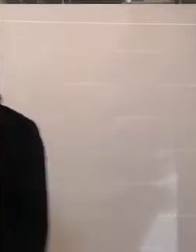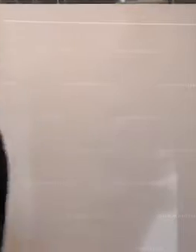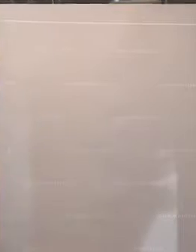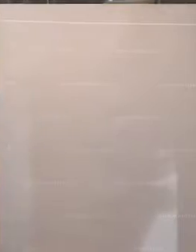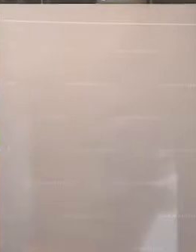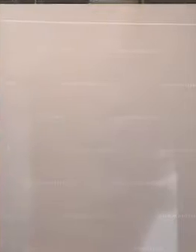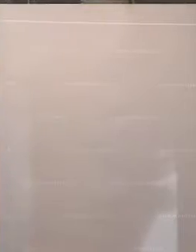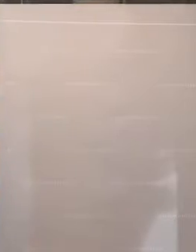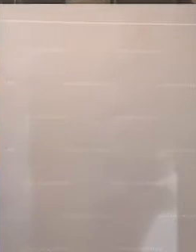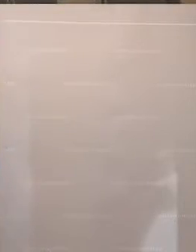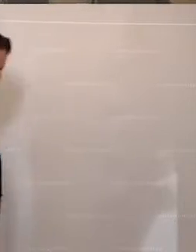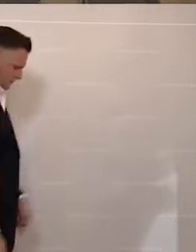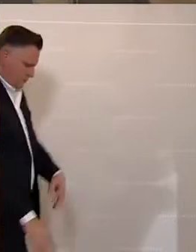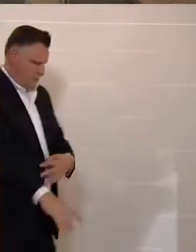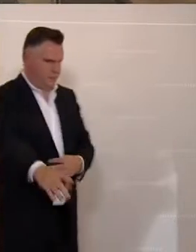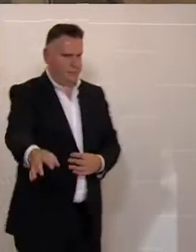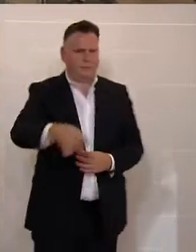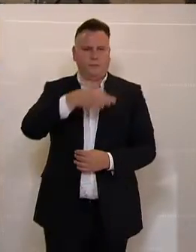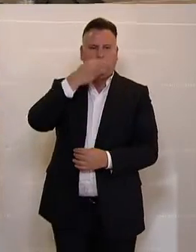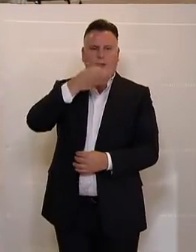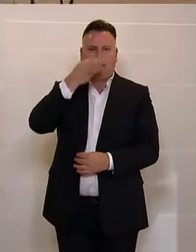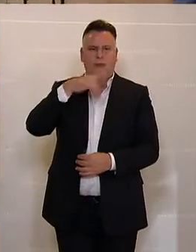Zu Wort gemeldet ist der Abgeordnete Gahr.